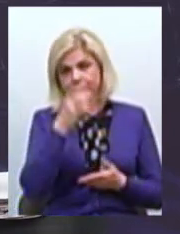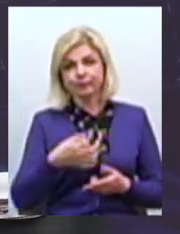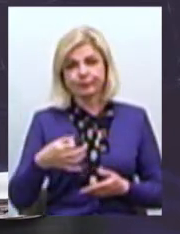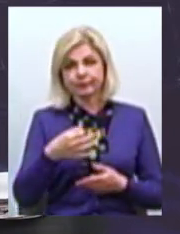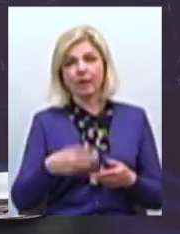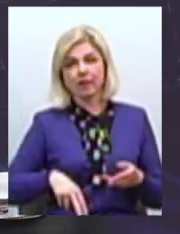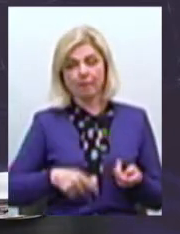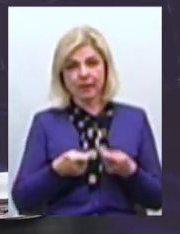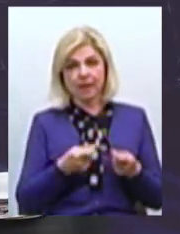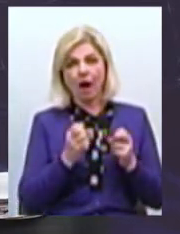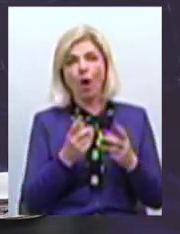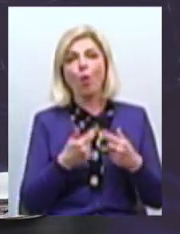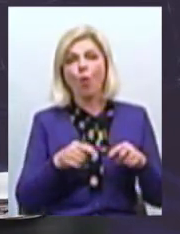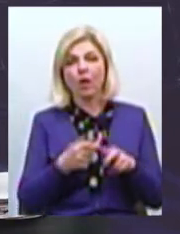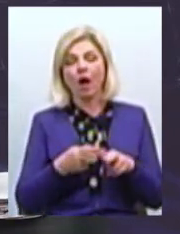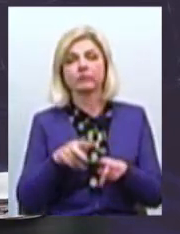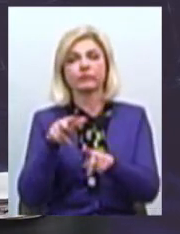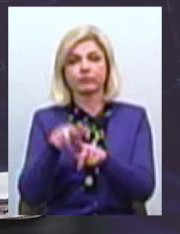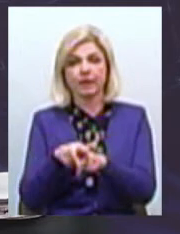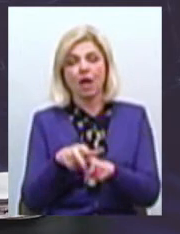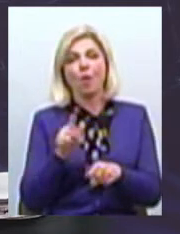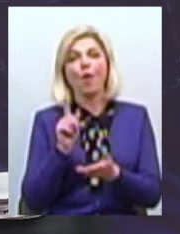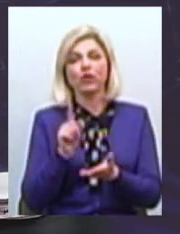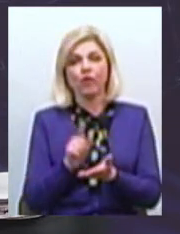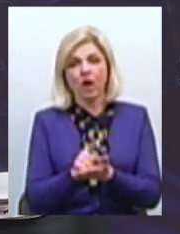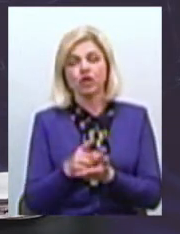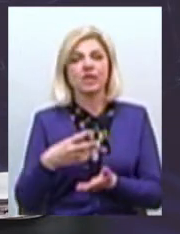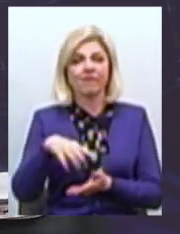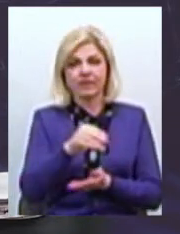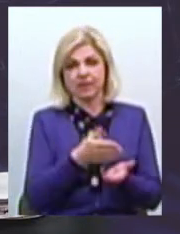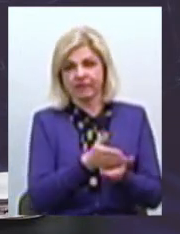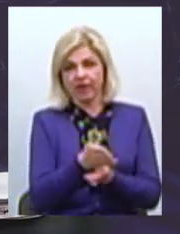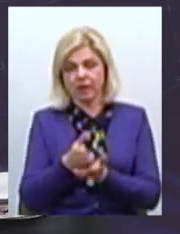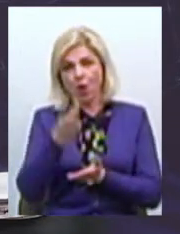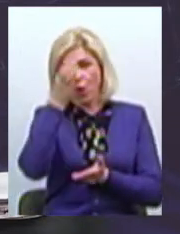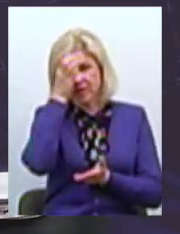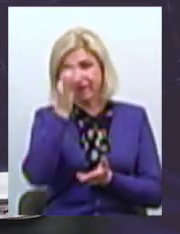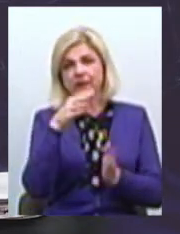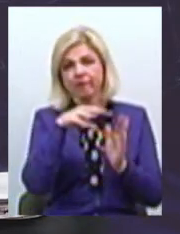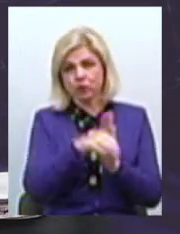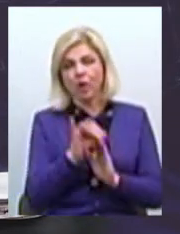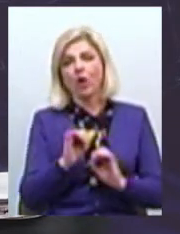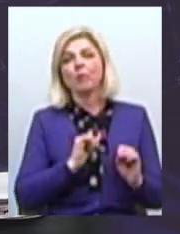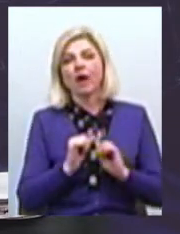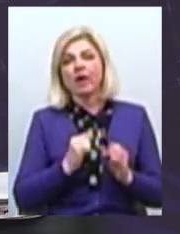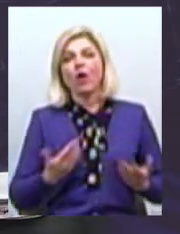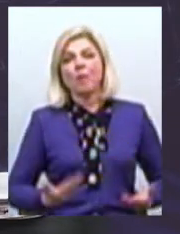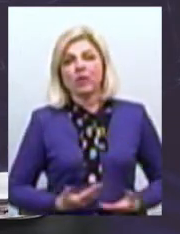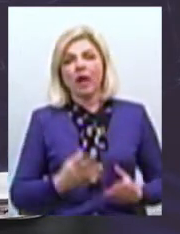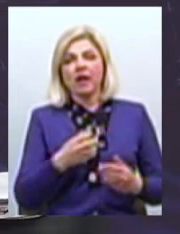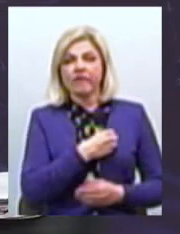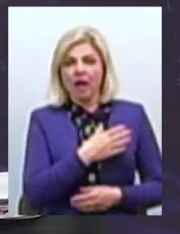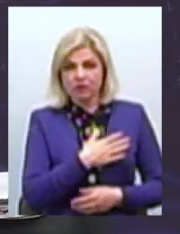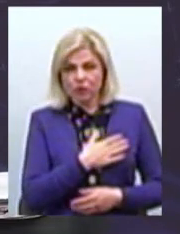як орган, якому передані делоговані повноваження у всіх сферах освіта, в тому числі і управління комунальною власністю